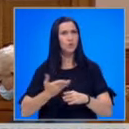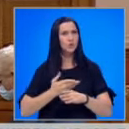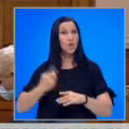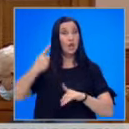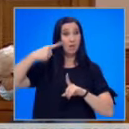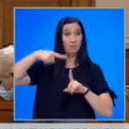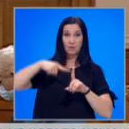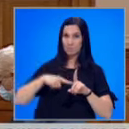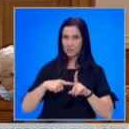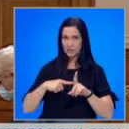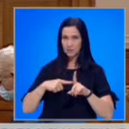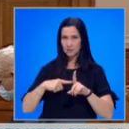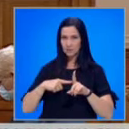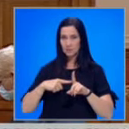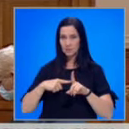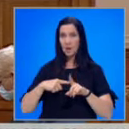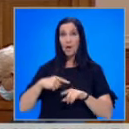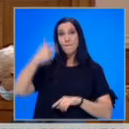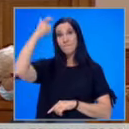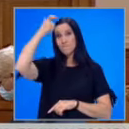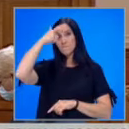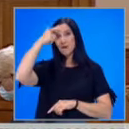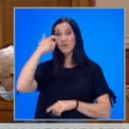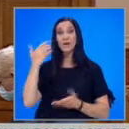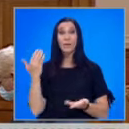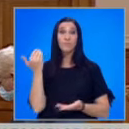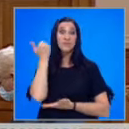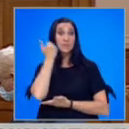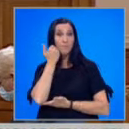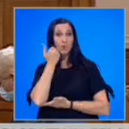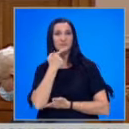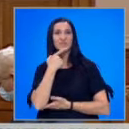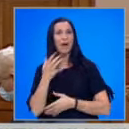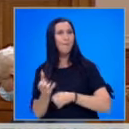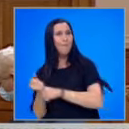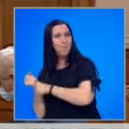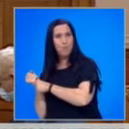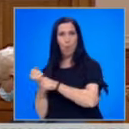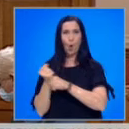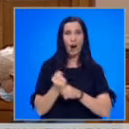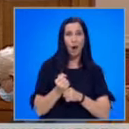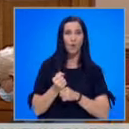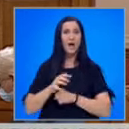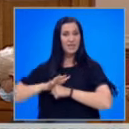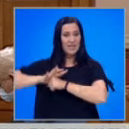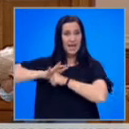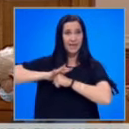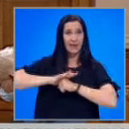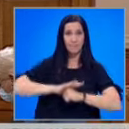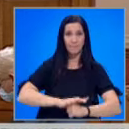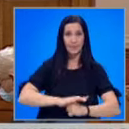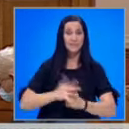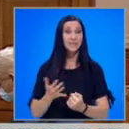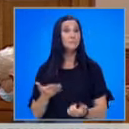един месец МЕВЕРЕ да се ползва забухалка и репресивен апарат